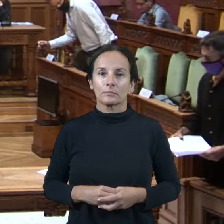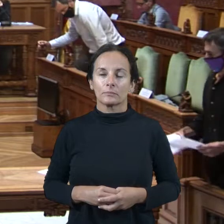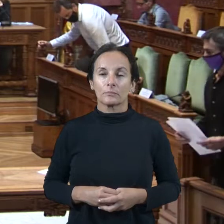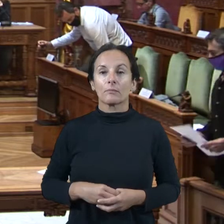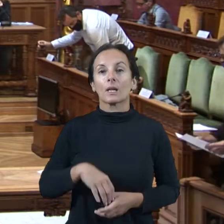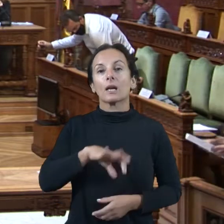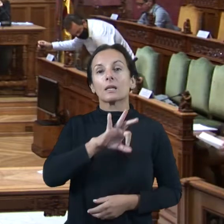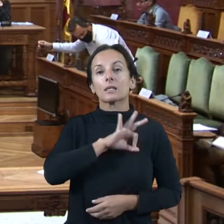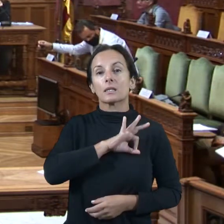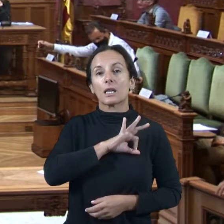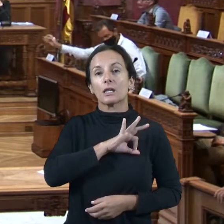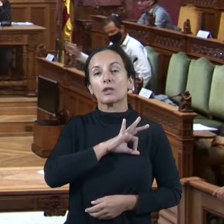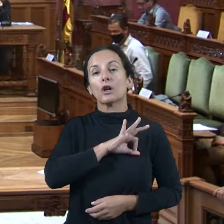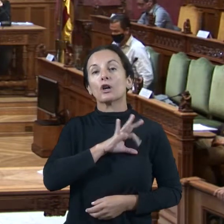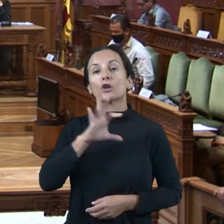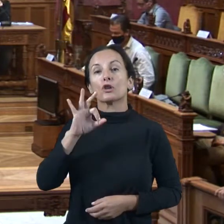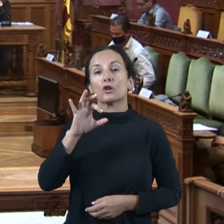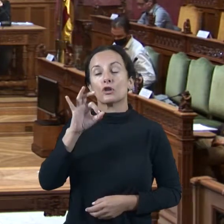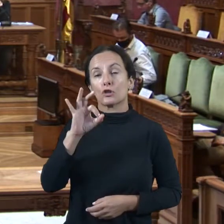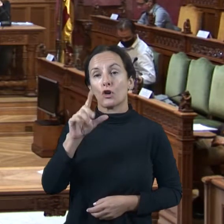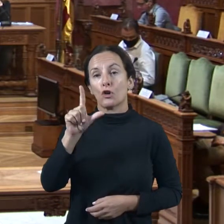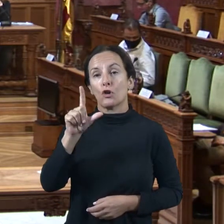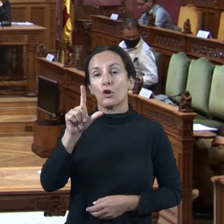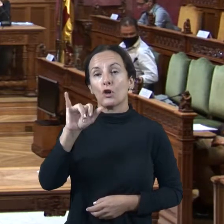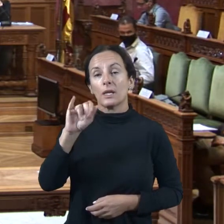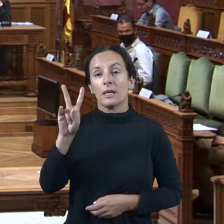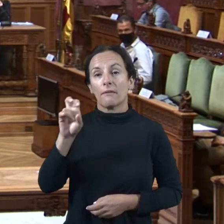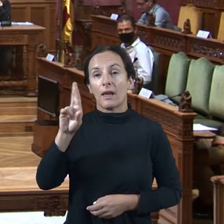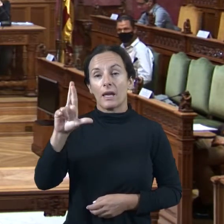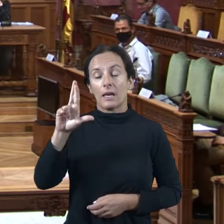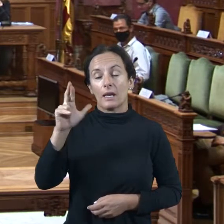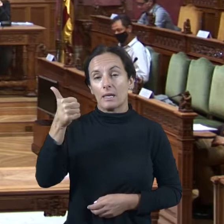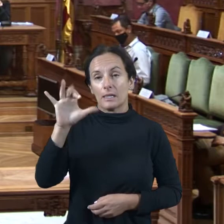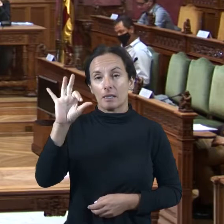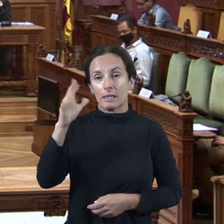El senyor Bartolomé Marisol Ibelles, cap del Servei de Medicina Esportiva.